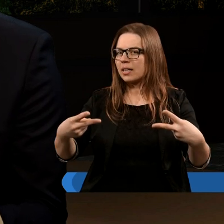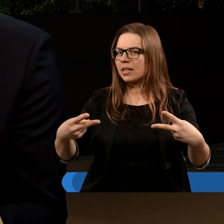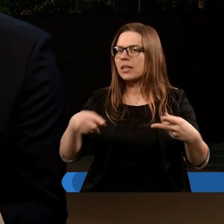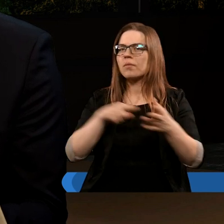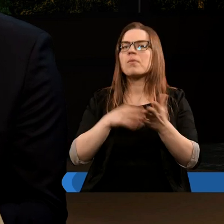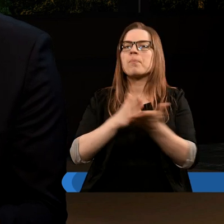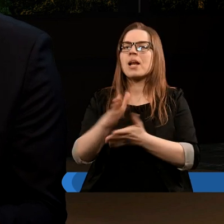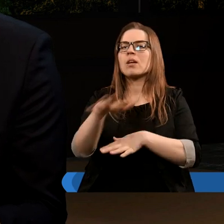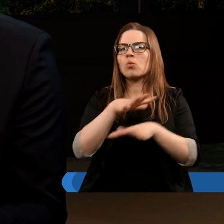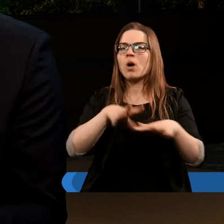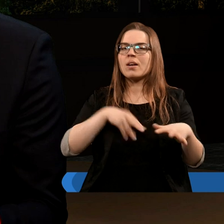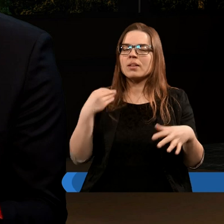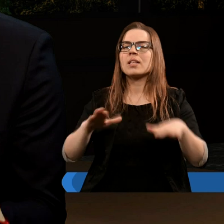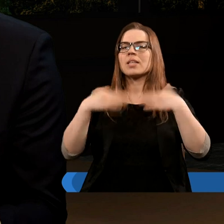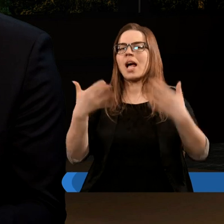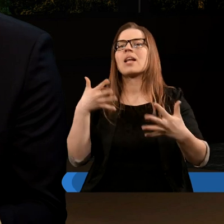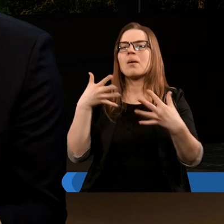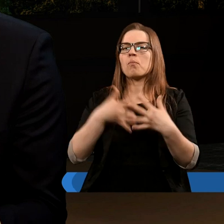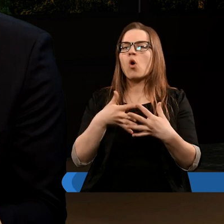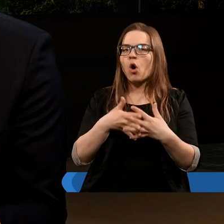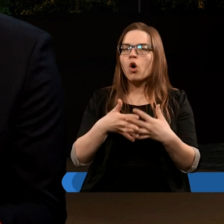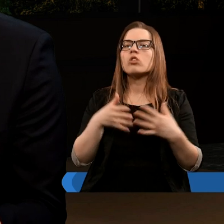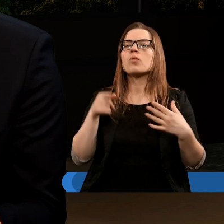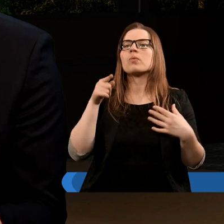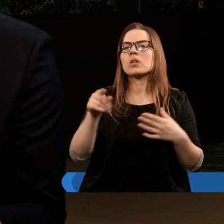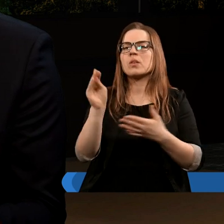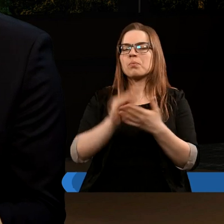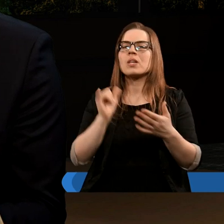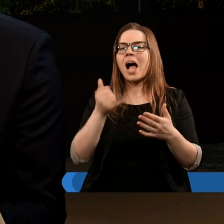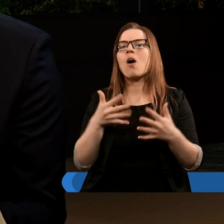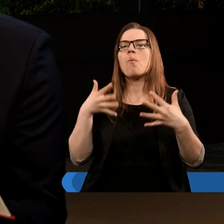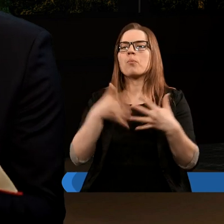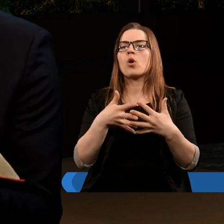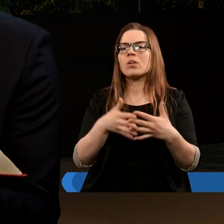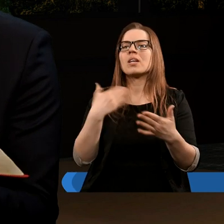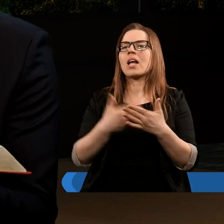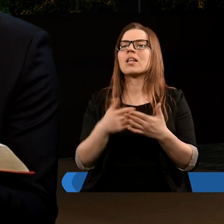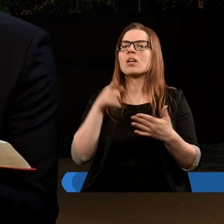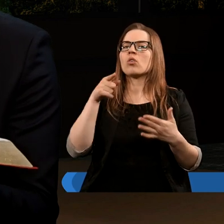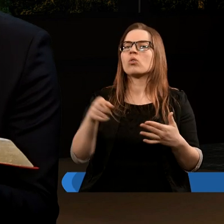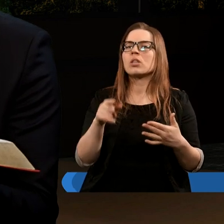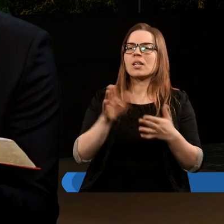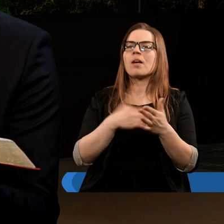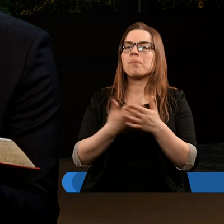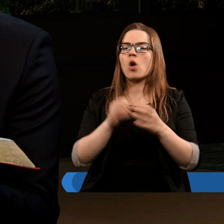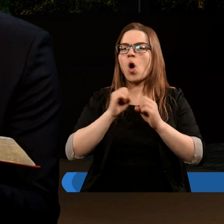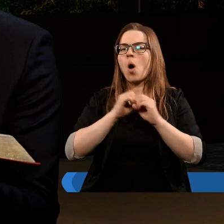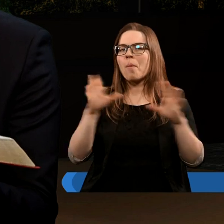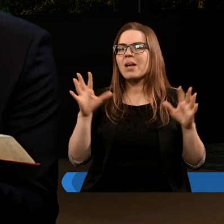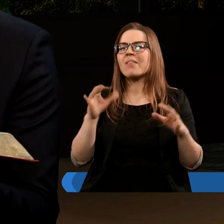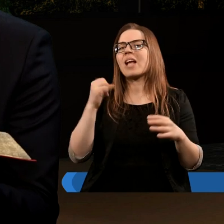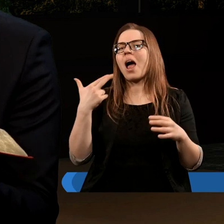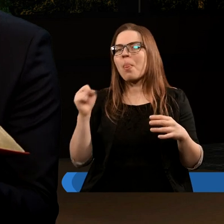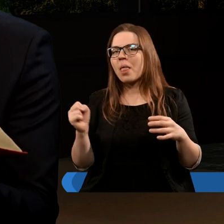właśnie przez Ducha Świętego dane prorokom i ono jest pisane jako proroctwa. Dlatego na przykład tutaj objawienie